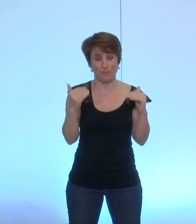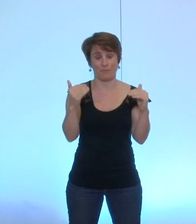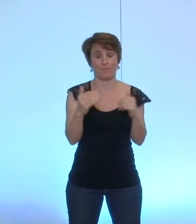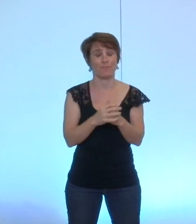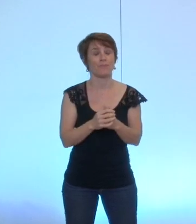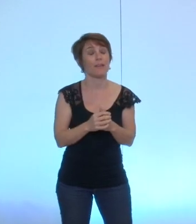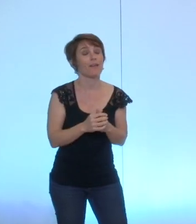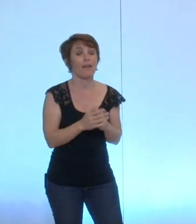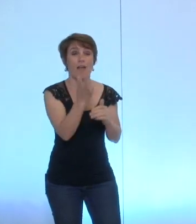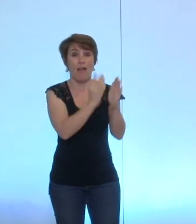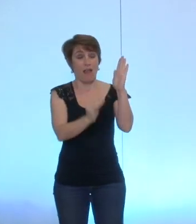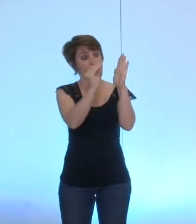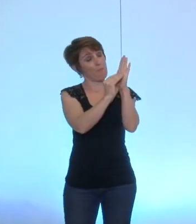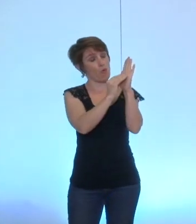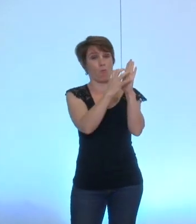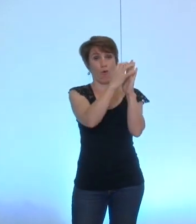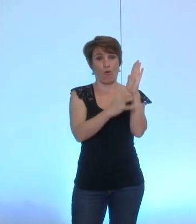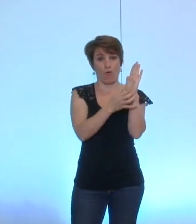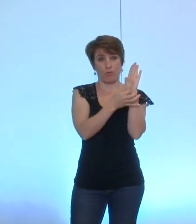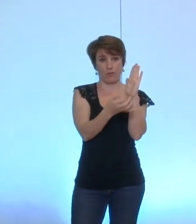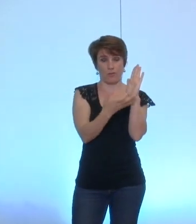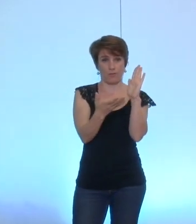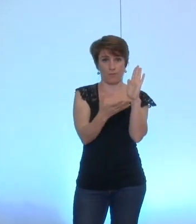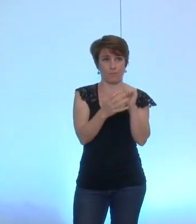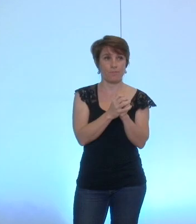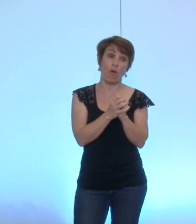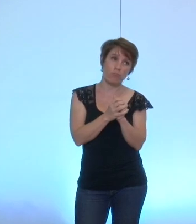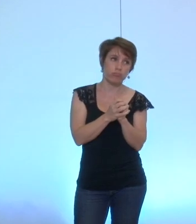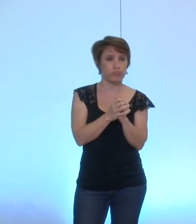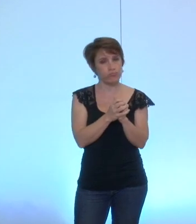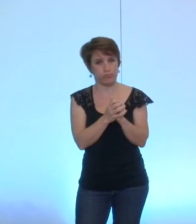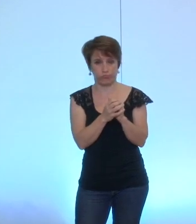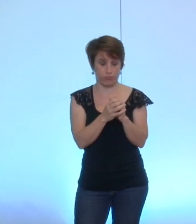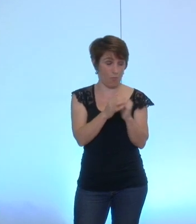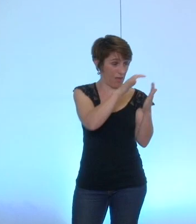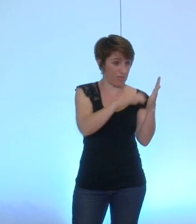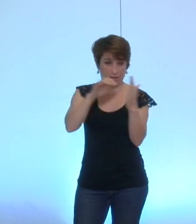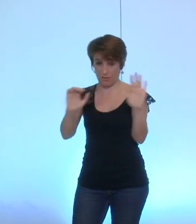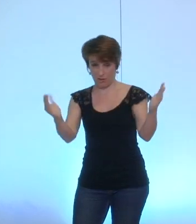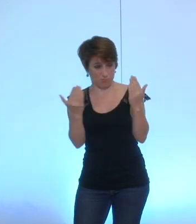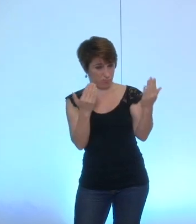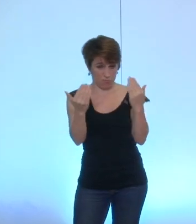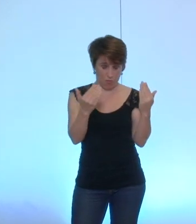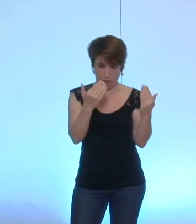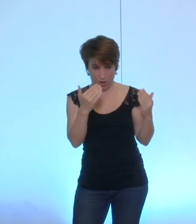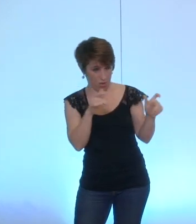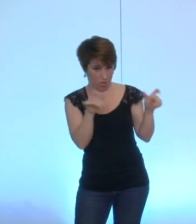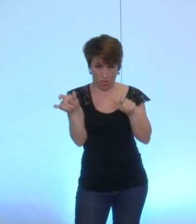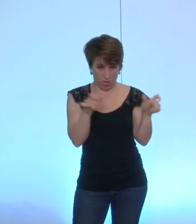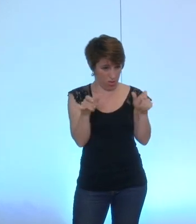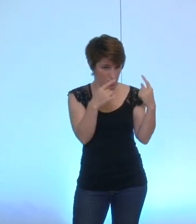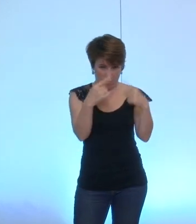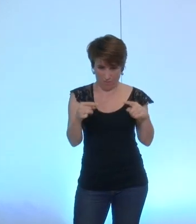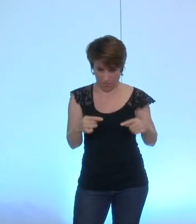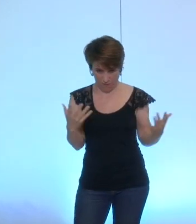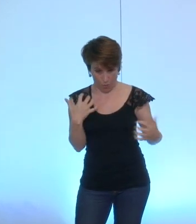précisant que alors là aussi c'est le jeu de cette erreur oui madame Tavelle va nous